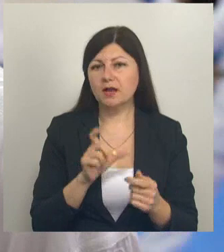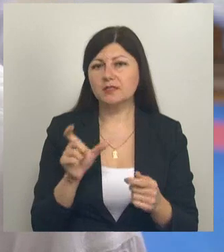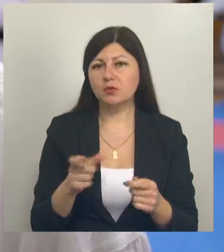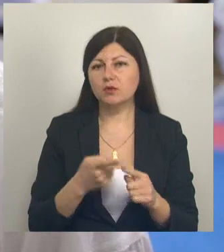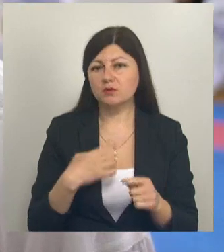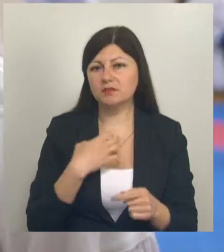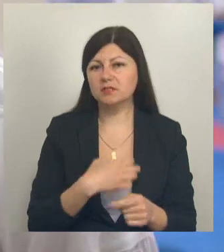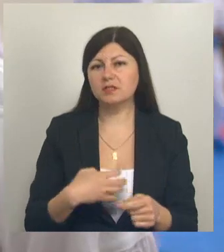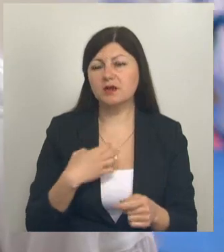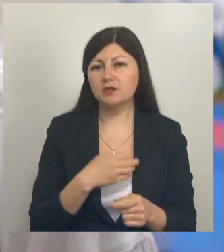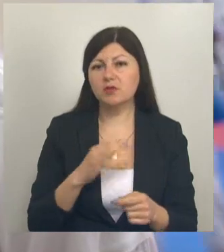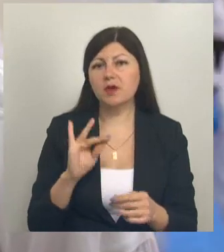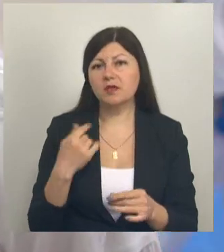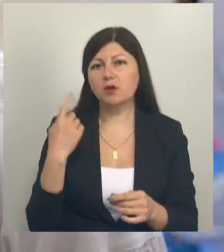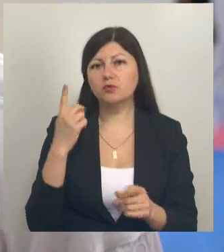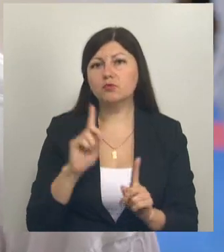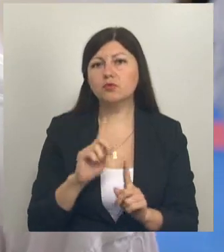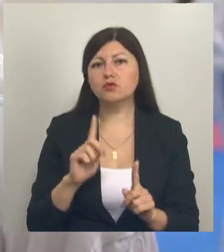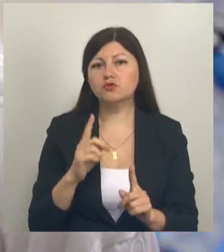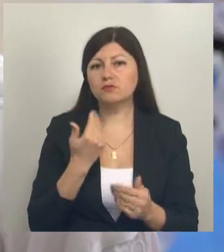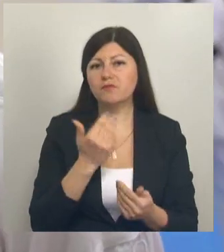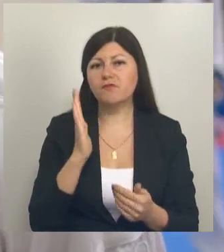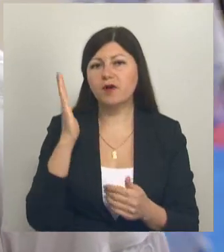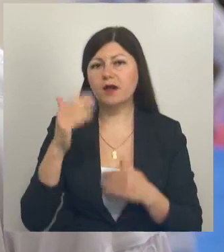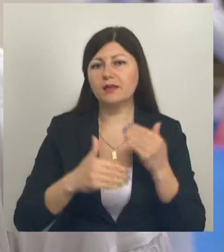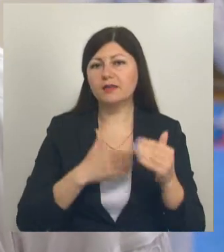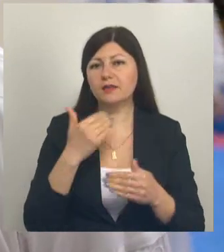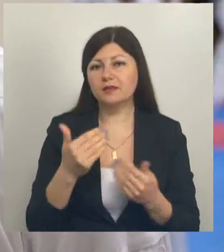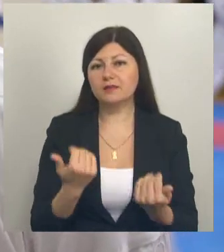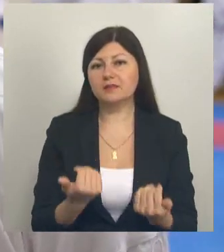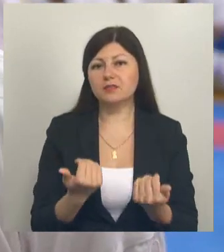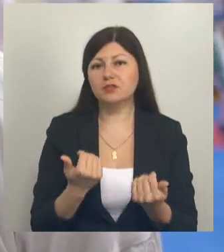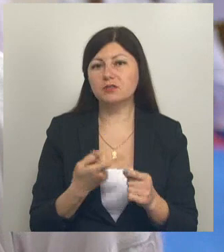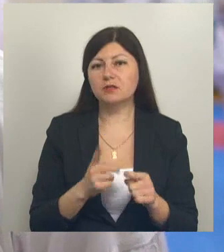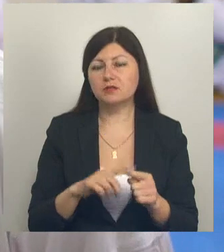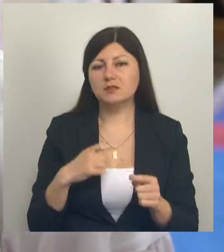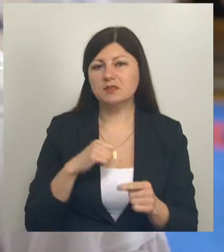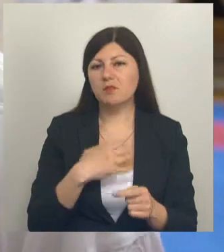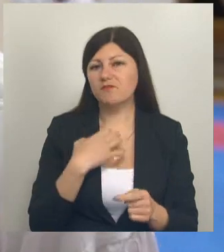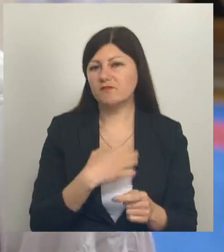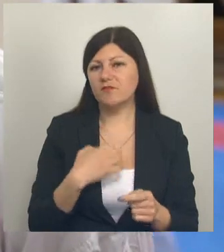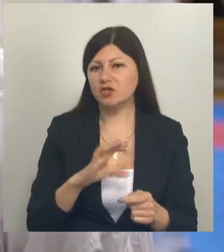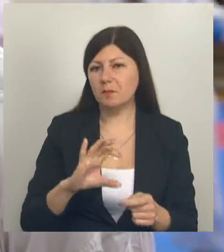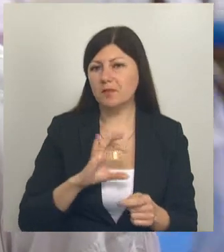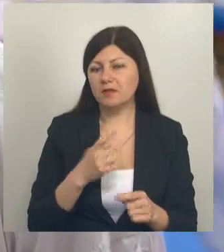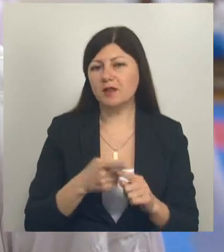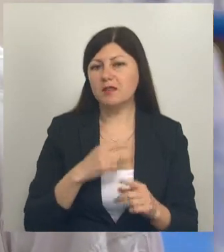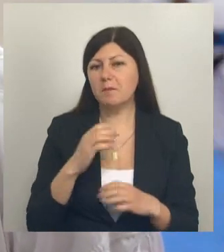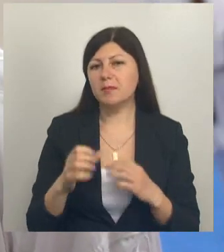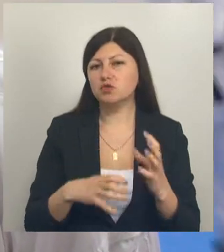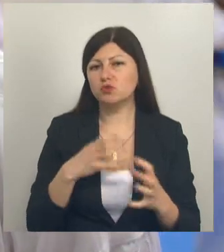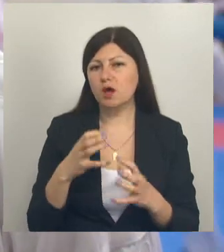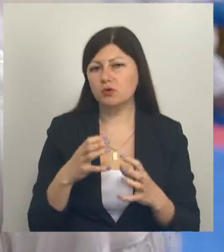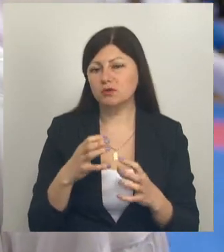наиболее значимая. И я думаю, что в карьере у нее ввелье на данный момент самая значимая медаль. Потому что это международные соревнования, где